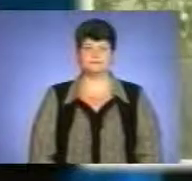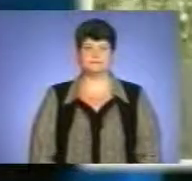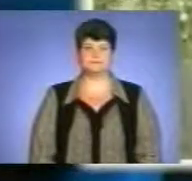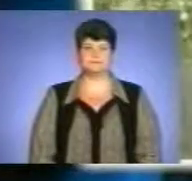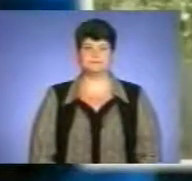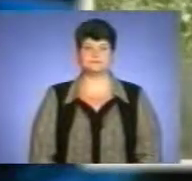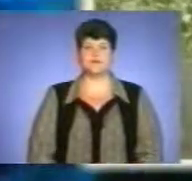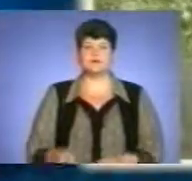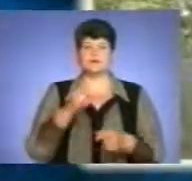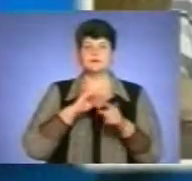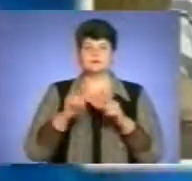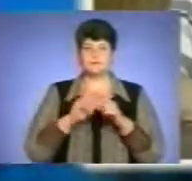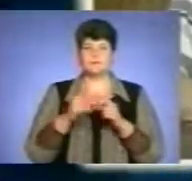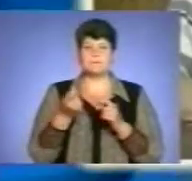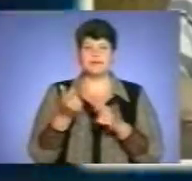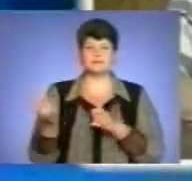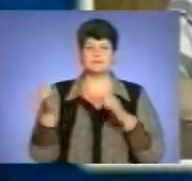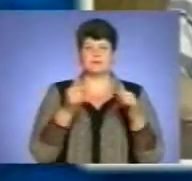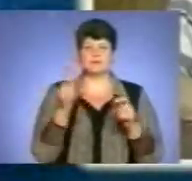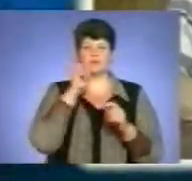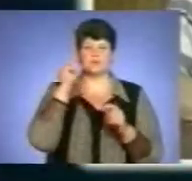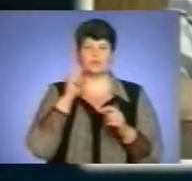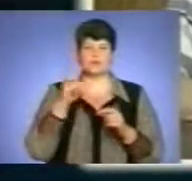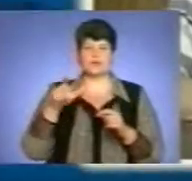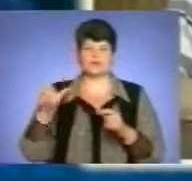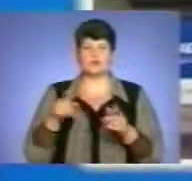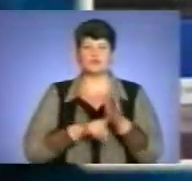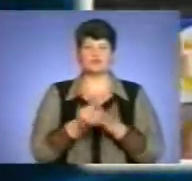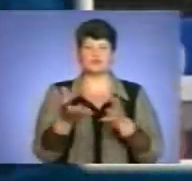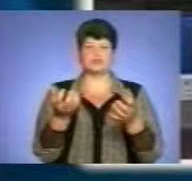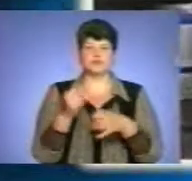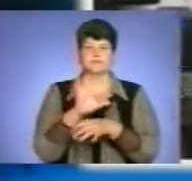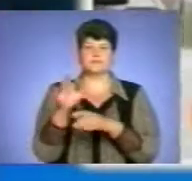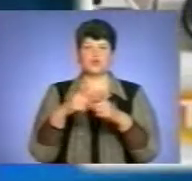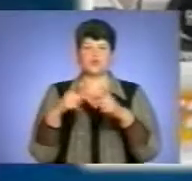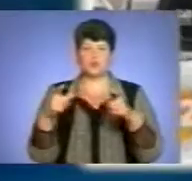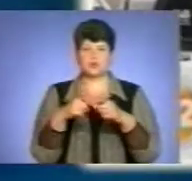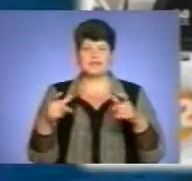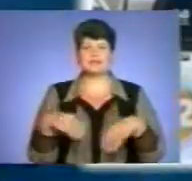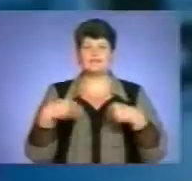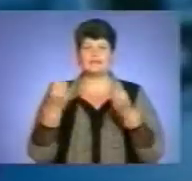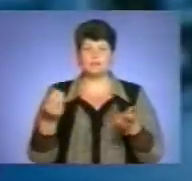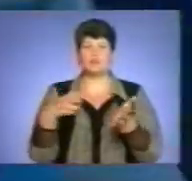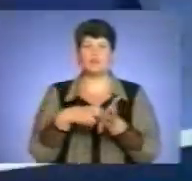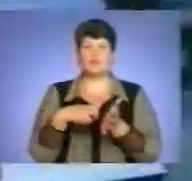Незабаром малозабезпечені українці почнуть отримувати безкоштовні телетюнери, їх доставлятимуть поштою.